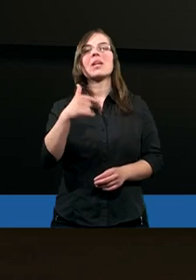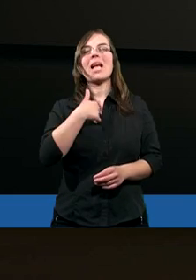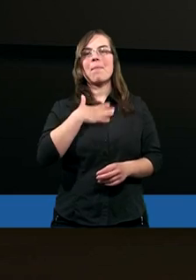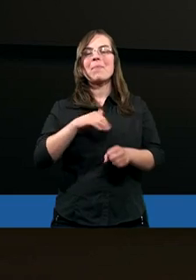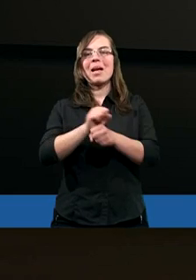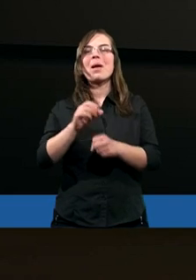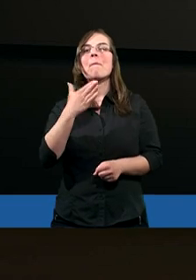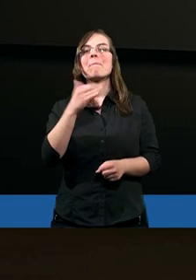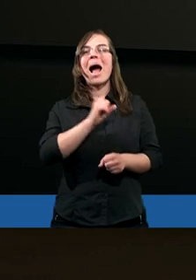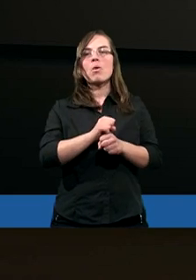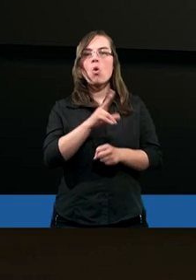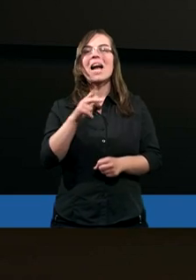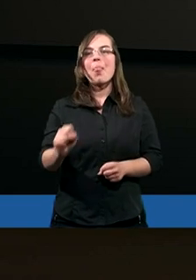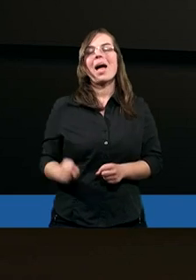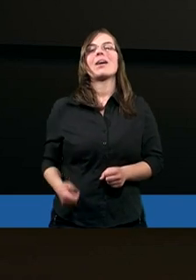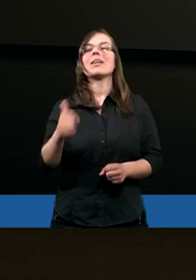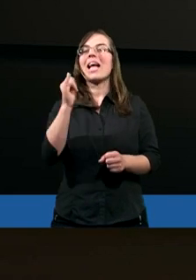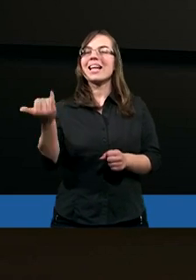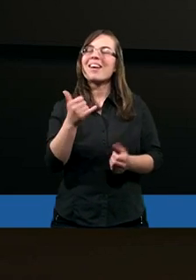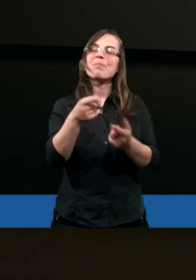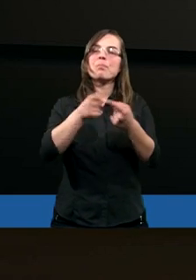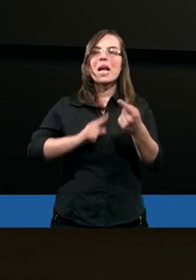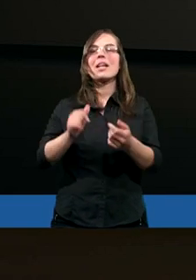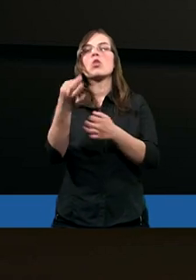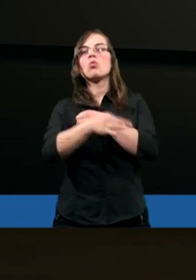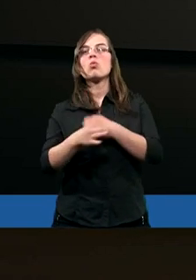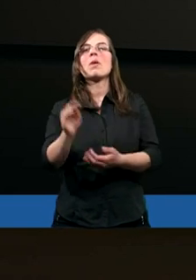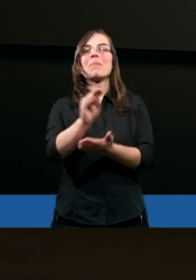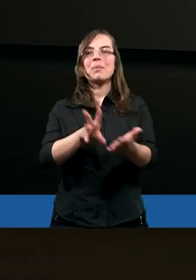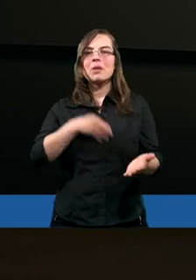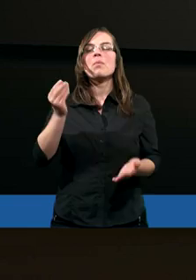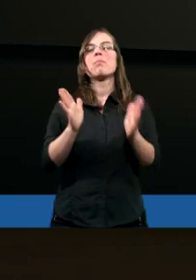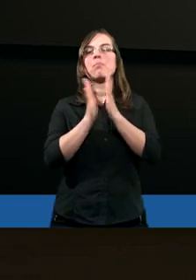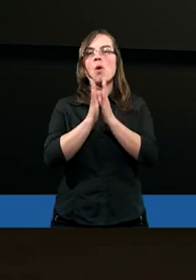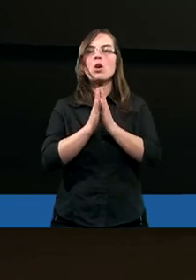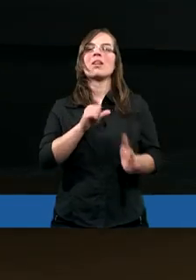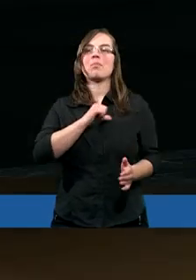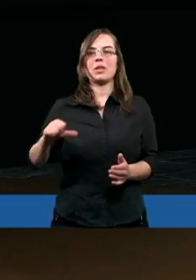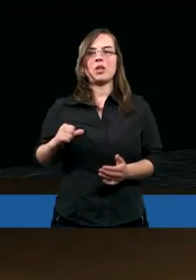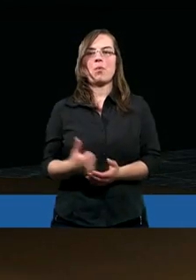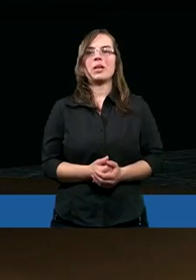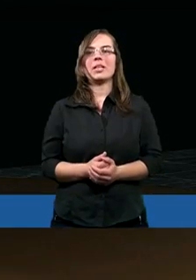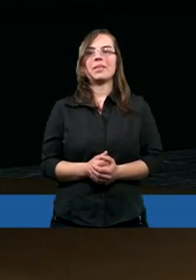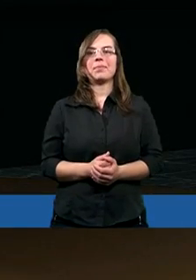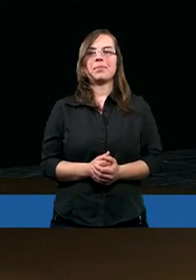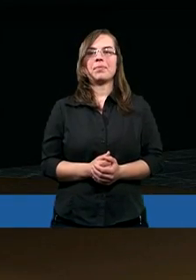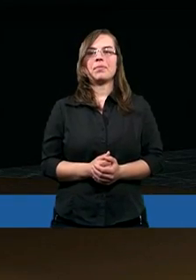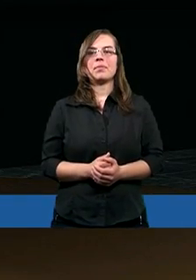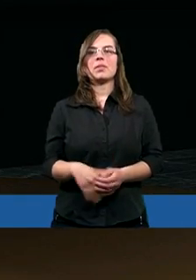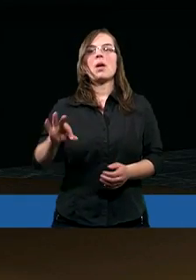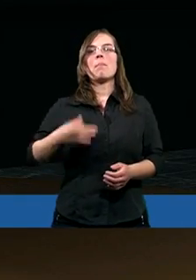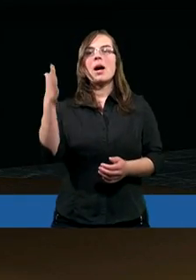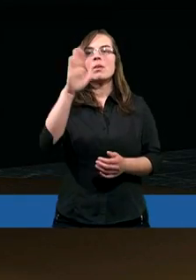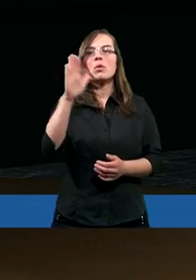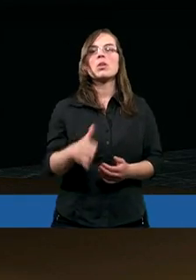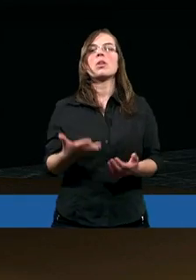imię Małgorzata. Jak zawsze przed Studium Biblii pomodlimy się. Zapraszam. Kochany